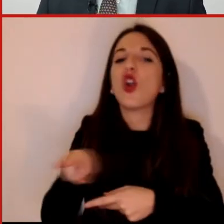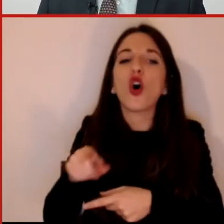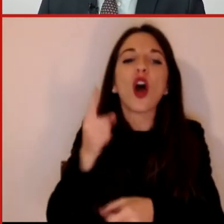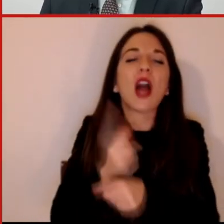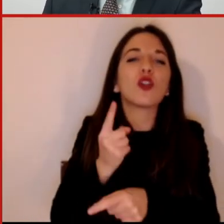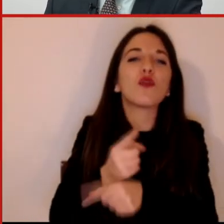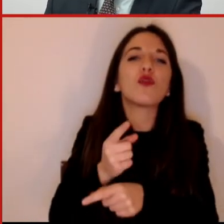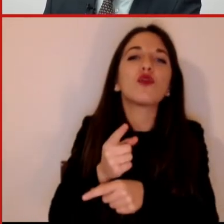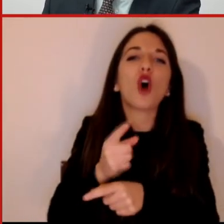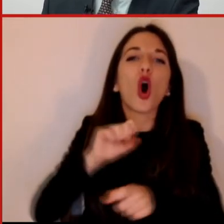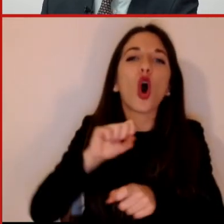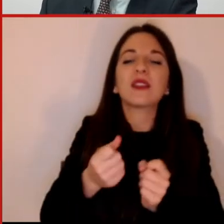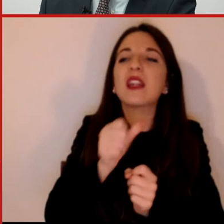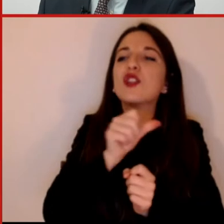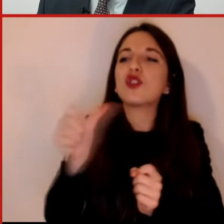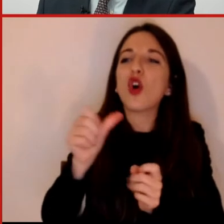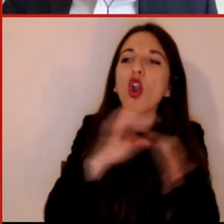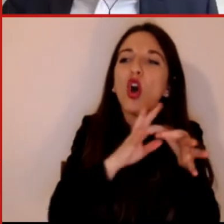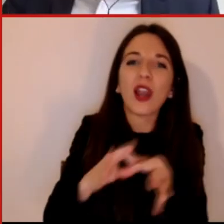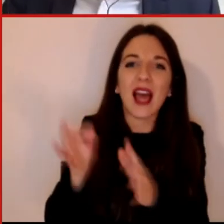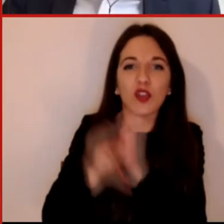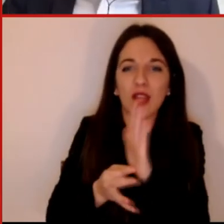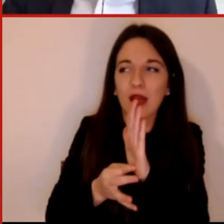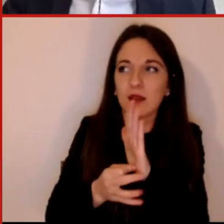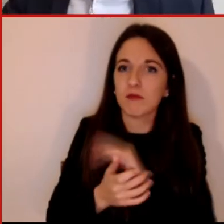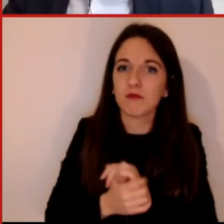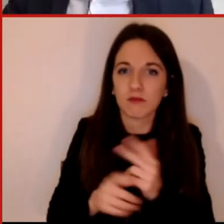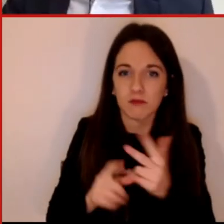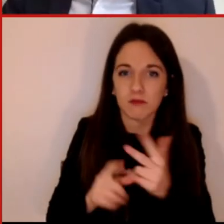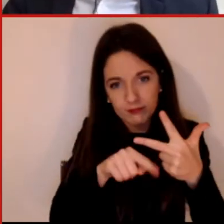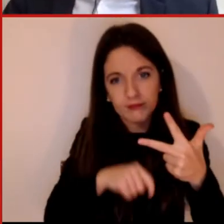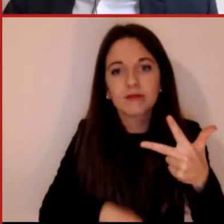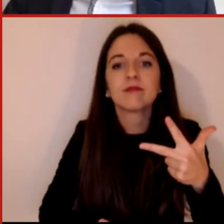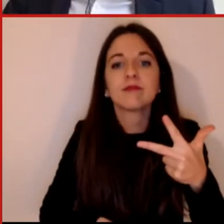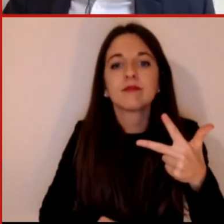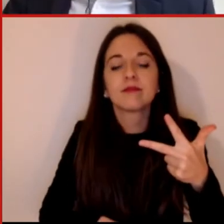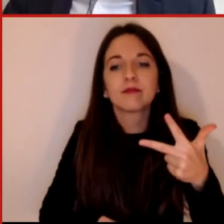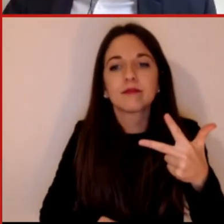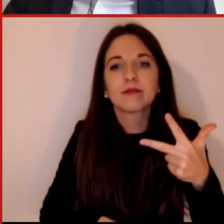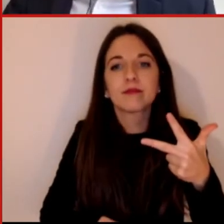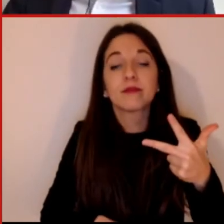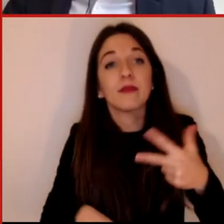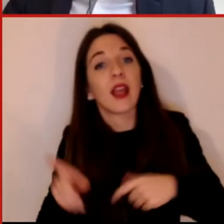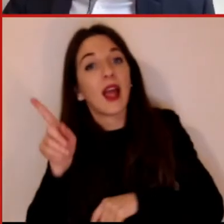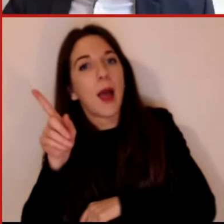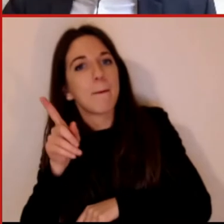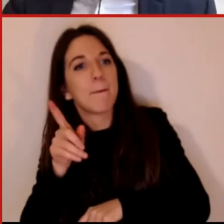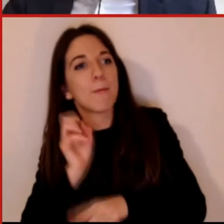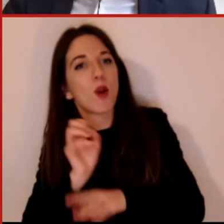lettura di questo risultato. Allora anche qui ne emerge una audience,